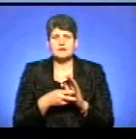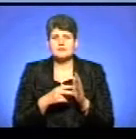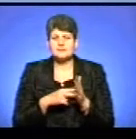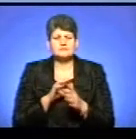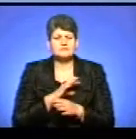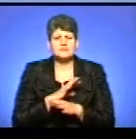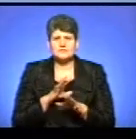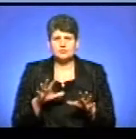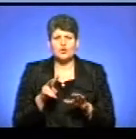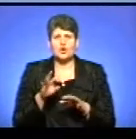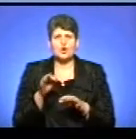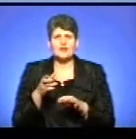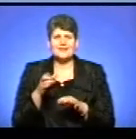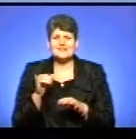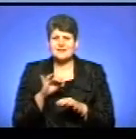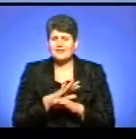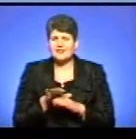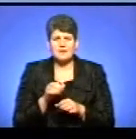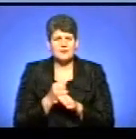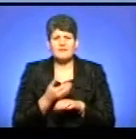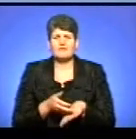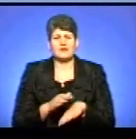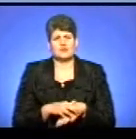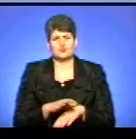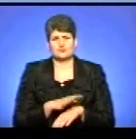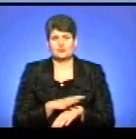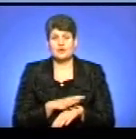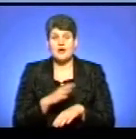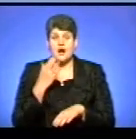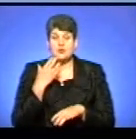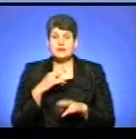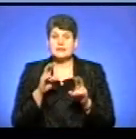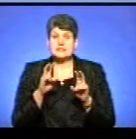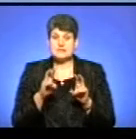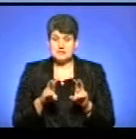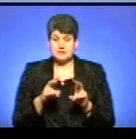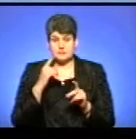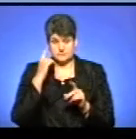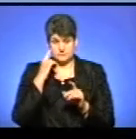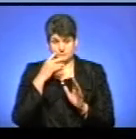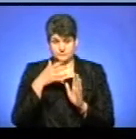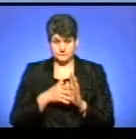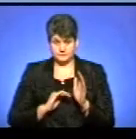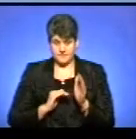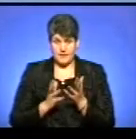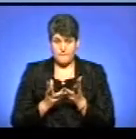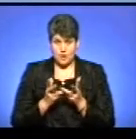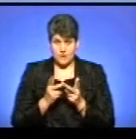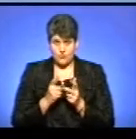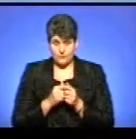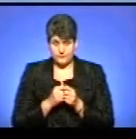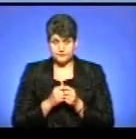логістика взагалі не працювала, дуже тяжко було, розумієте. Потім, коли ми сіли, здравомислячі підприємці порахували, що